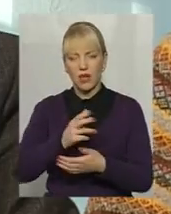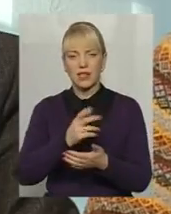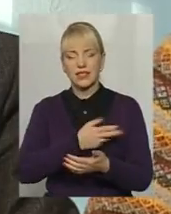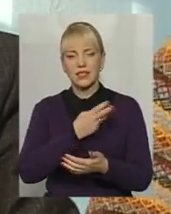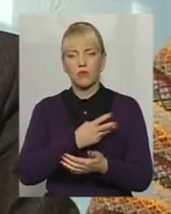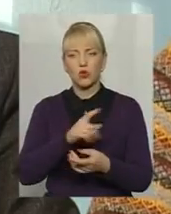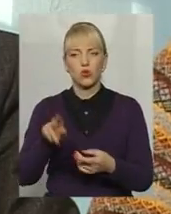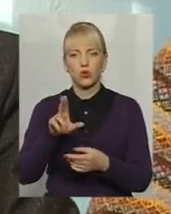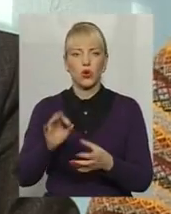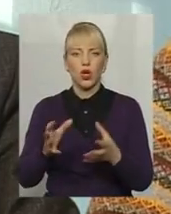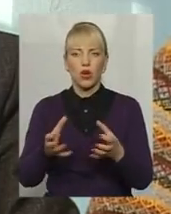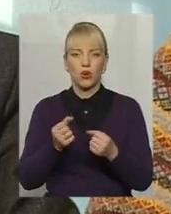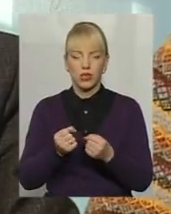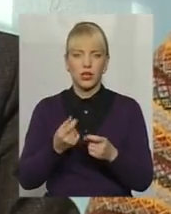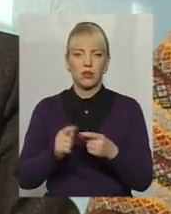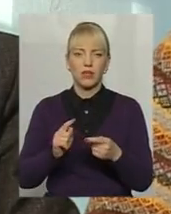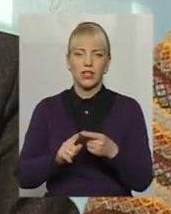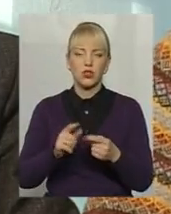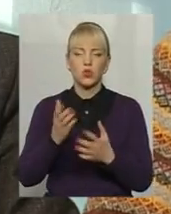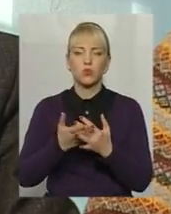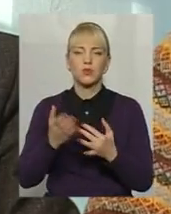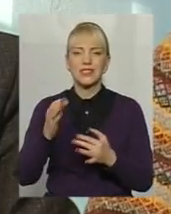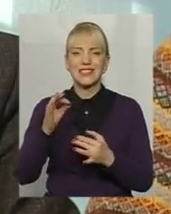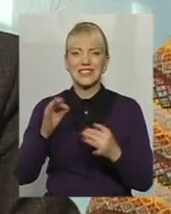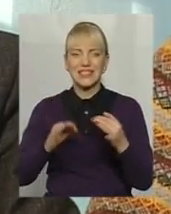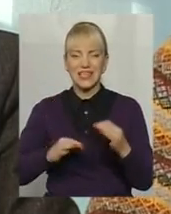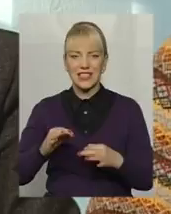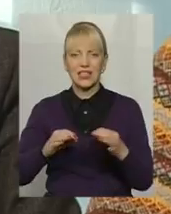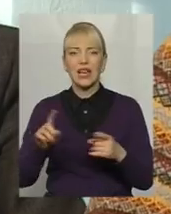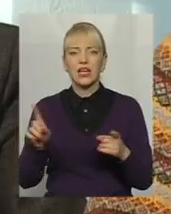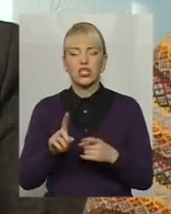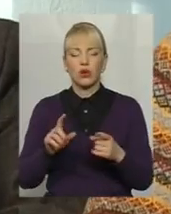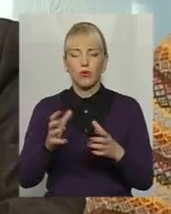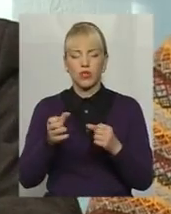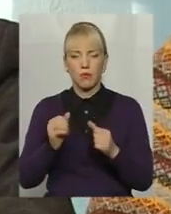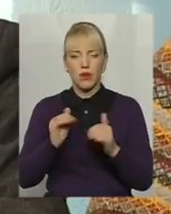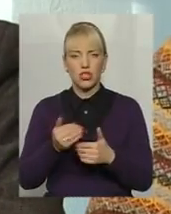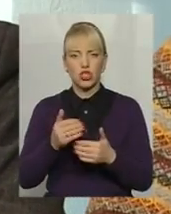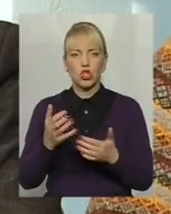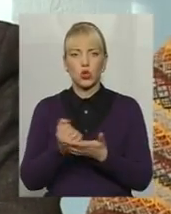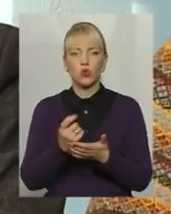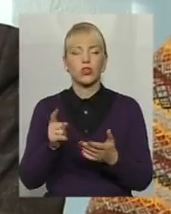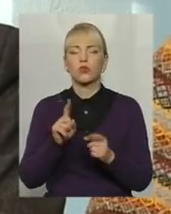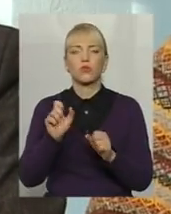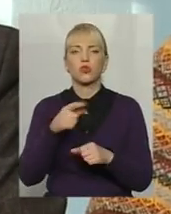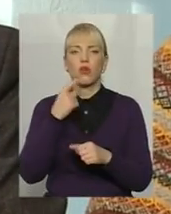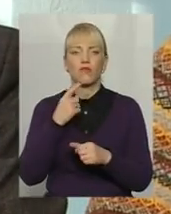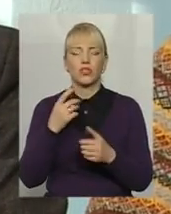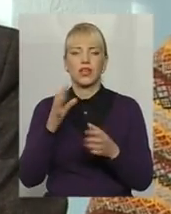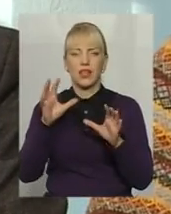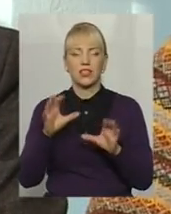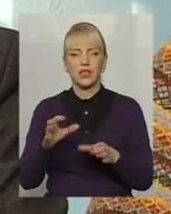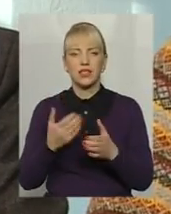при отриманні субсидії, при отриманні меншого доходу, ну про яку легалізацію можна говорити? Якщо сьогодні всі від